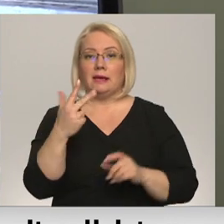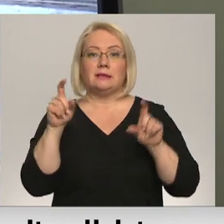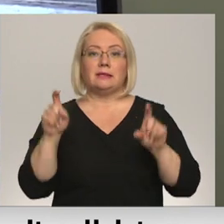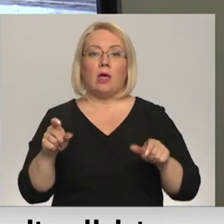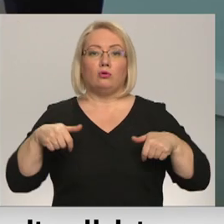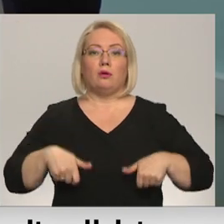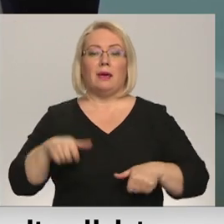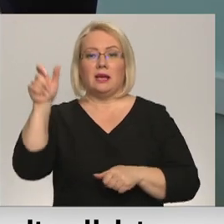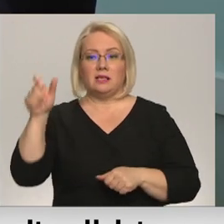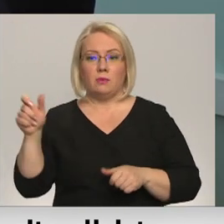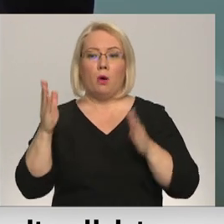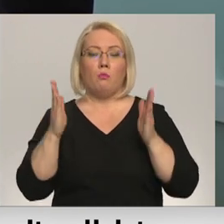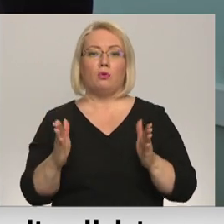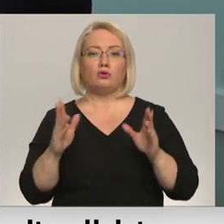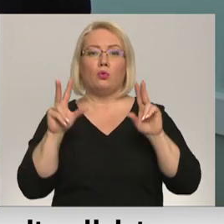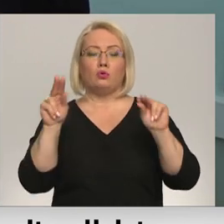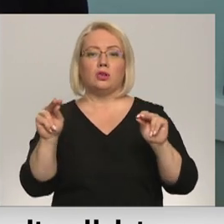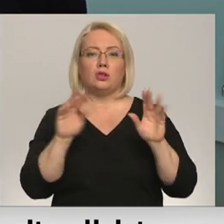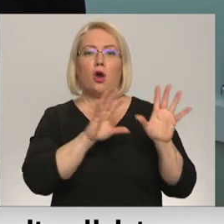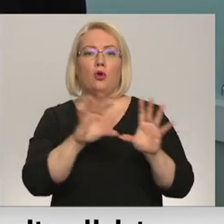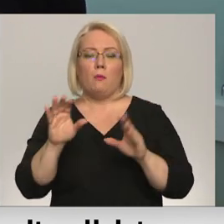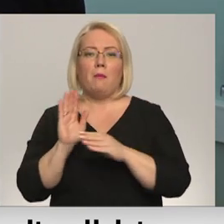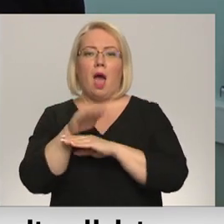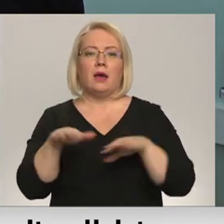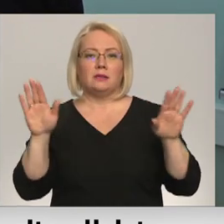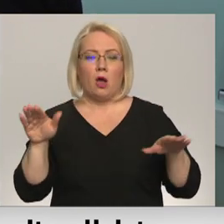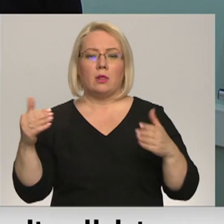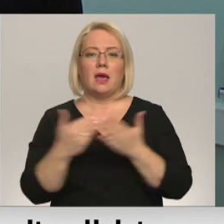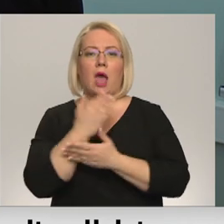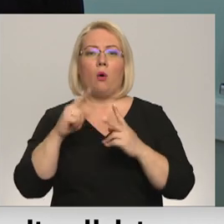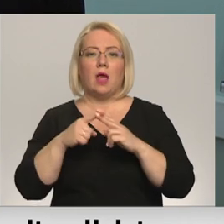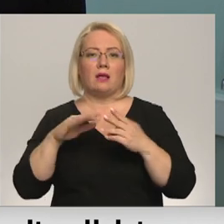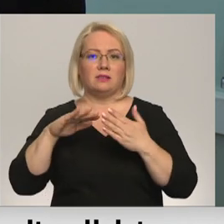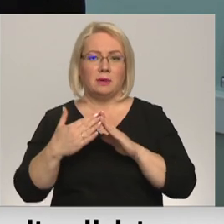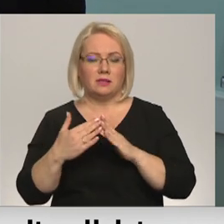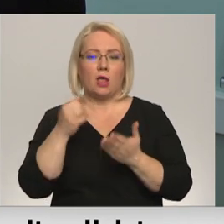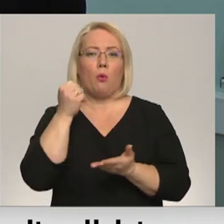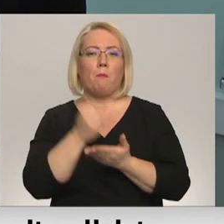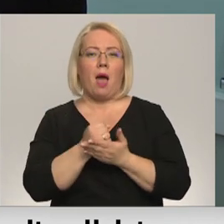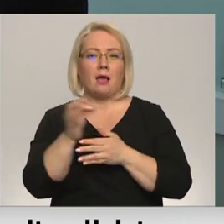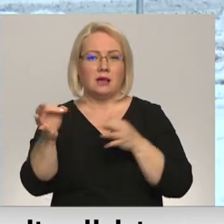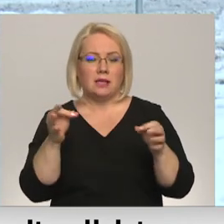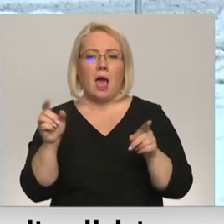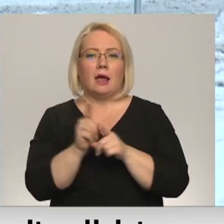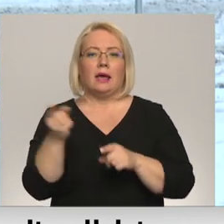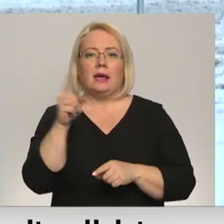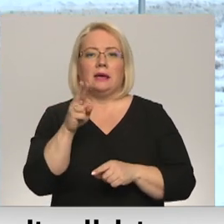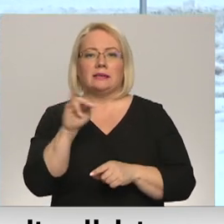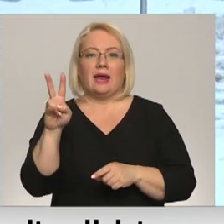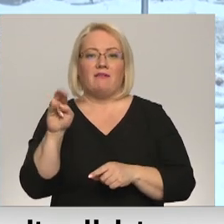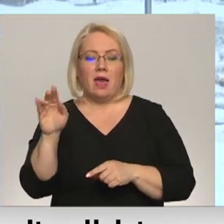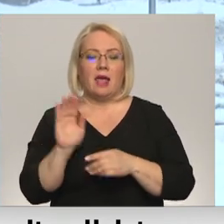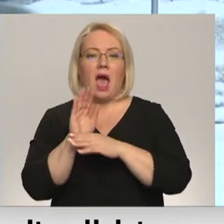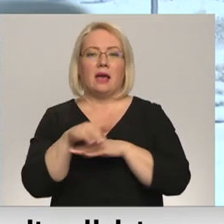inspektoriem tiks uzcētas rūpes par aizskraukli, jaunjau gavs pilsētu un pagastiem kā arī skrīveriem. Aizskrauklis